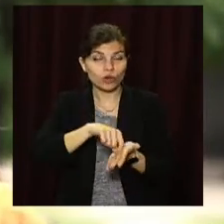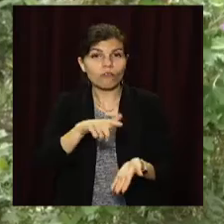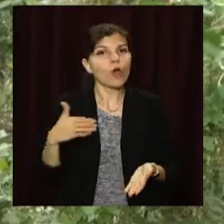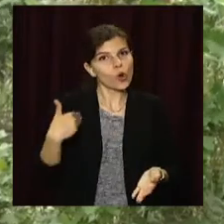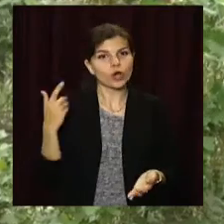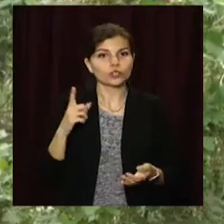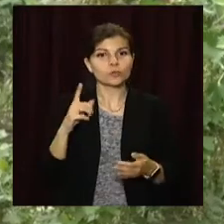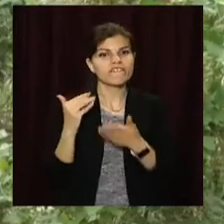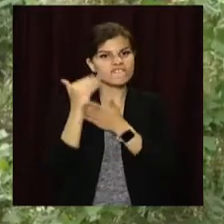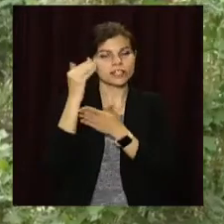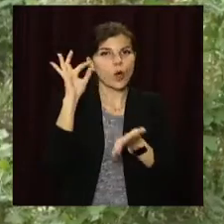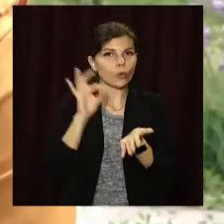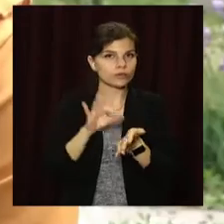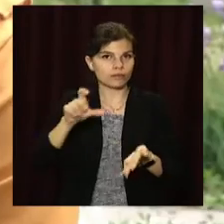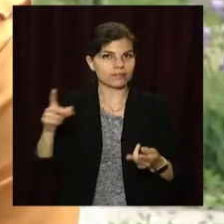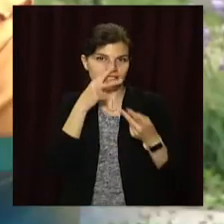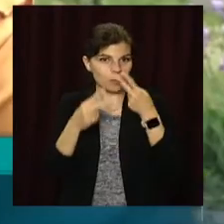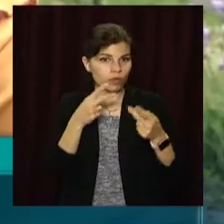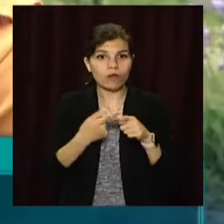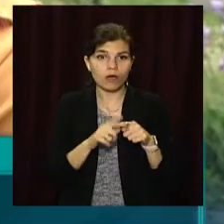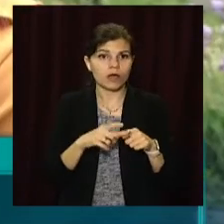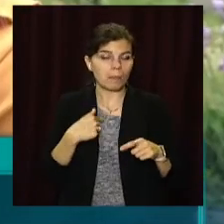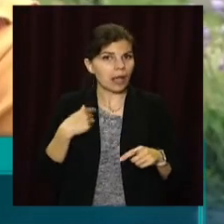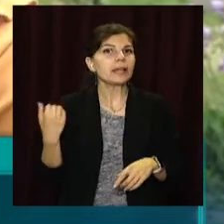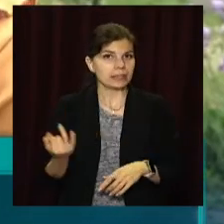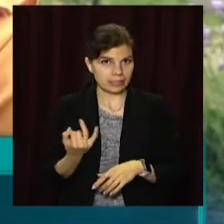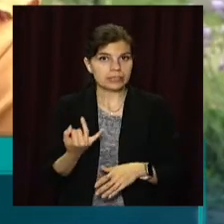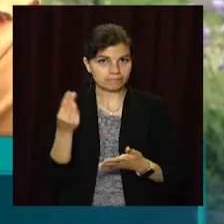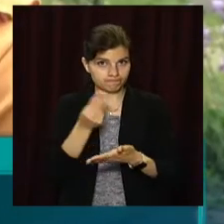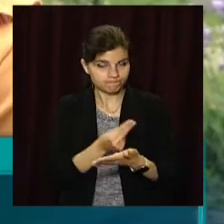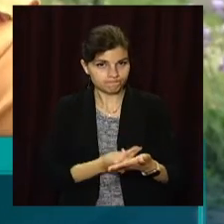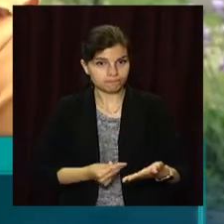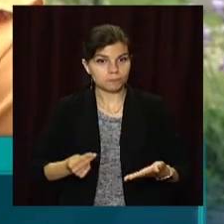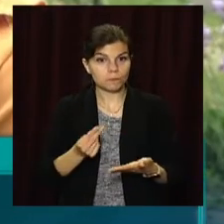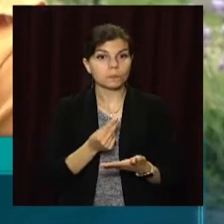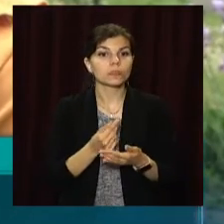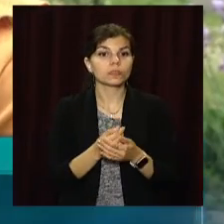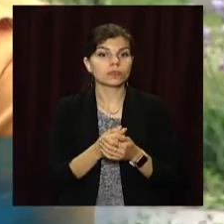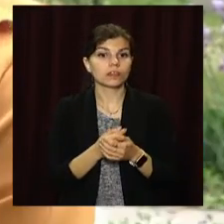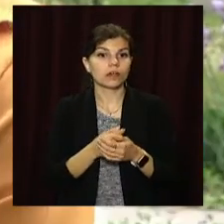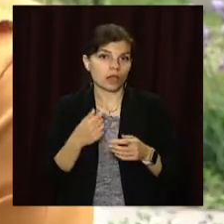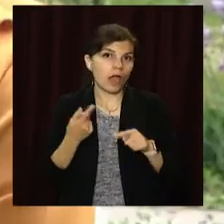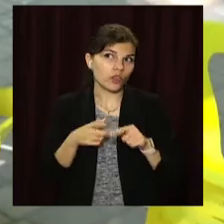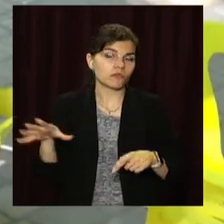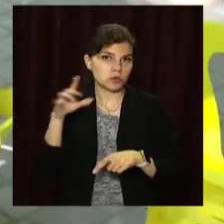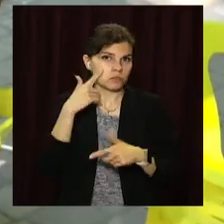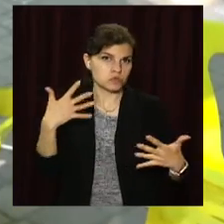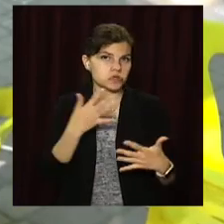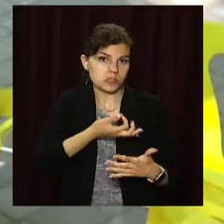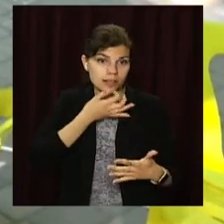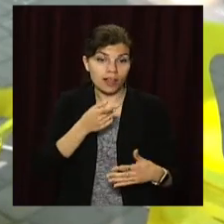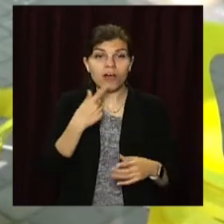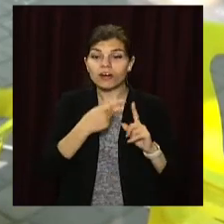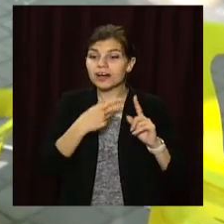роботу високо оцінили глядачі. Він увлекательний, дуже цікавий. І це, по-моєму, всім дуже подобається. За роки